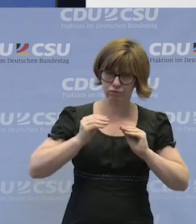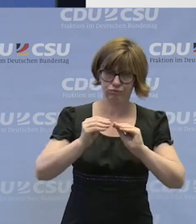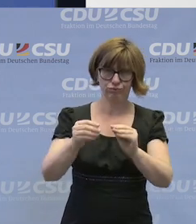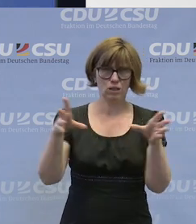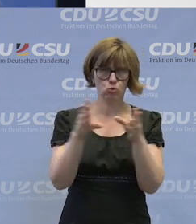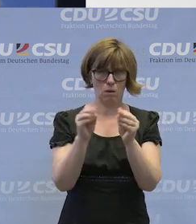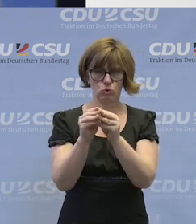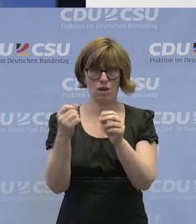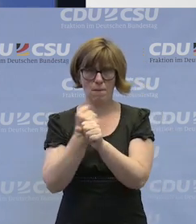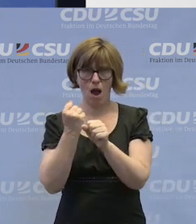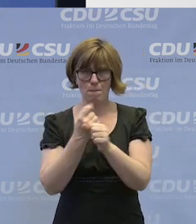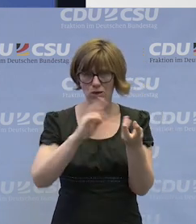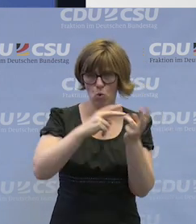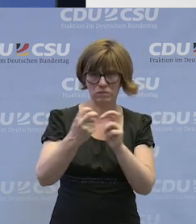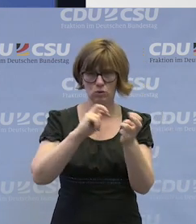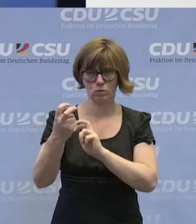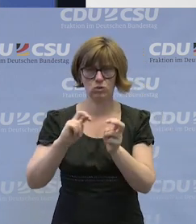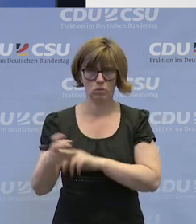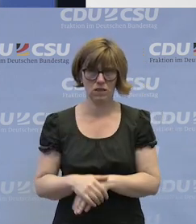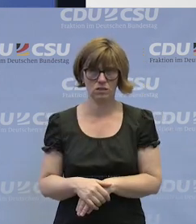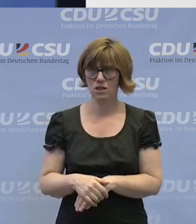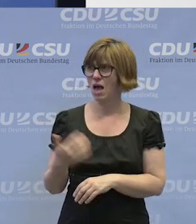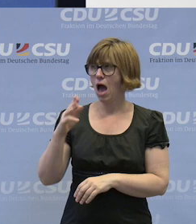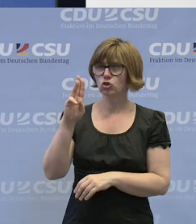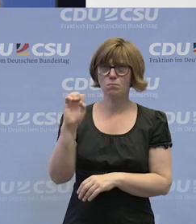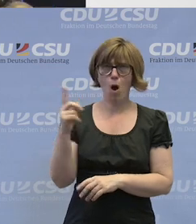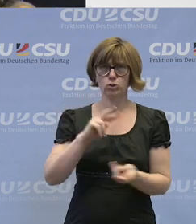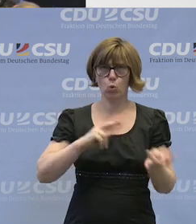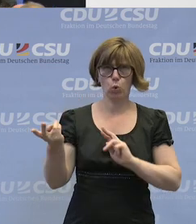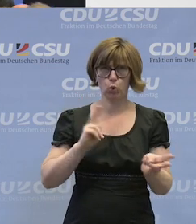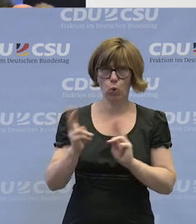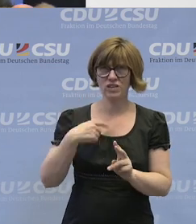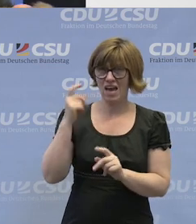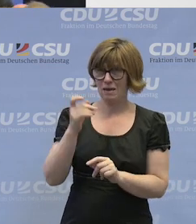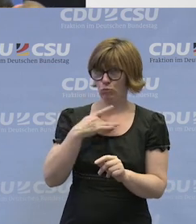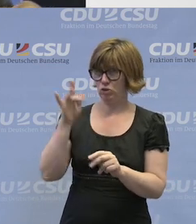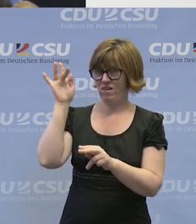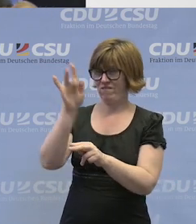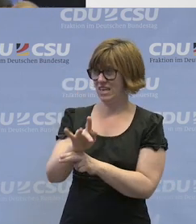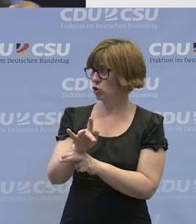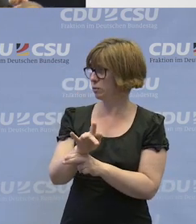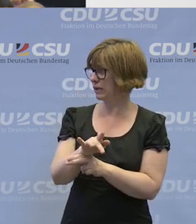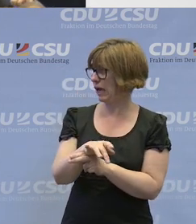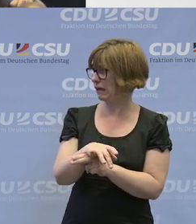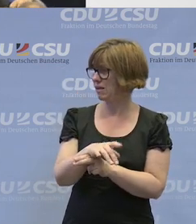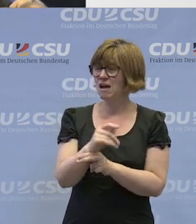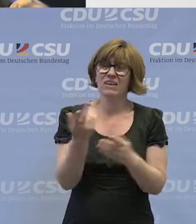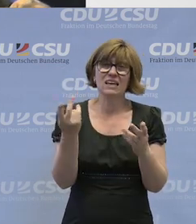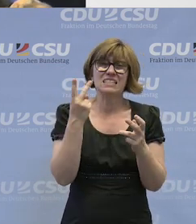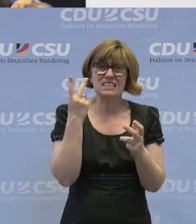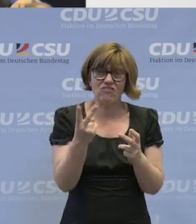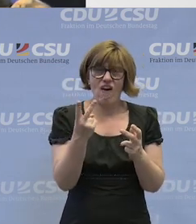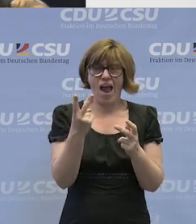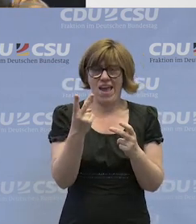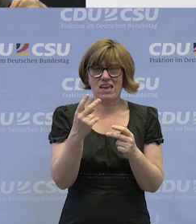und zusammen daran gearbeitet, das umzusetzen? Herr Schmaus wird schon ganz unruhig. Darf ich widersprechen? muss jetzt, gut, wir haben zwei